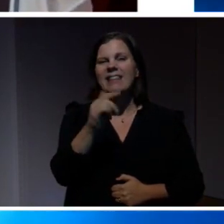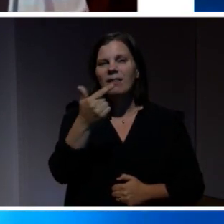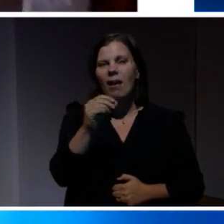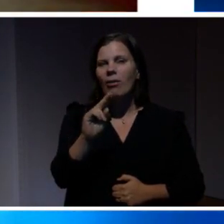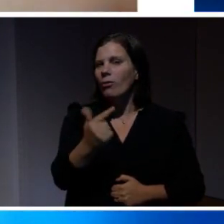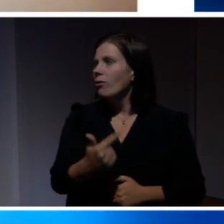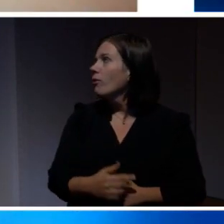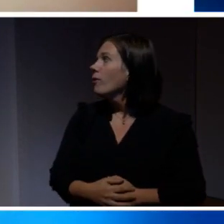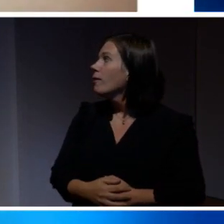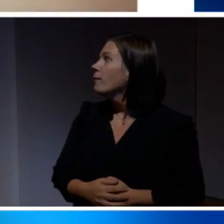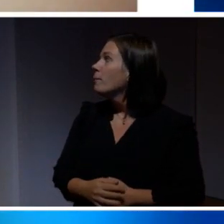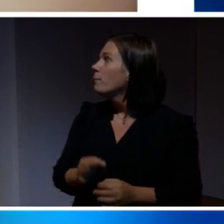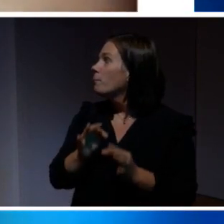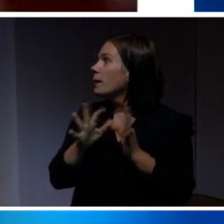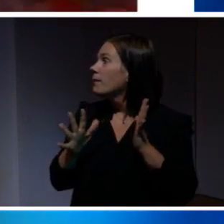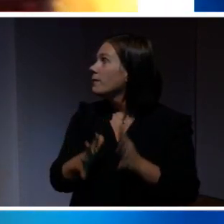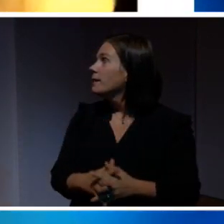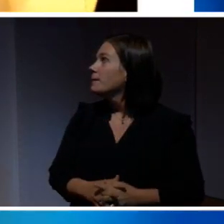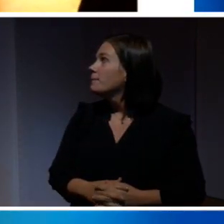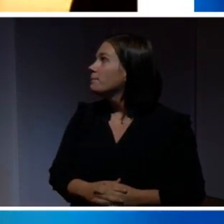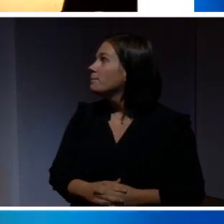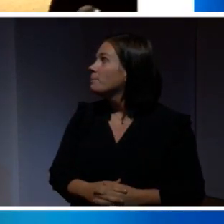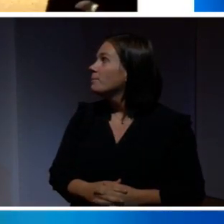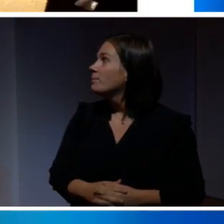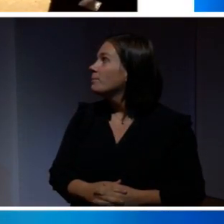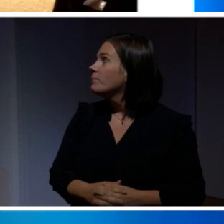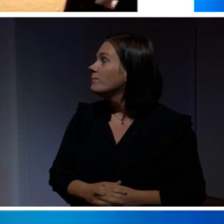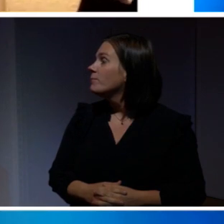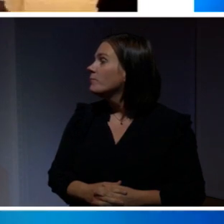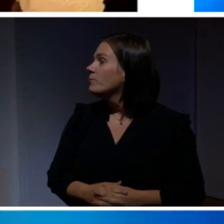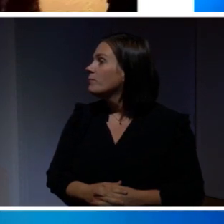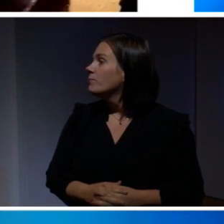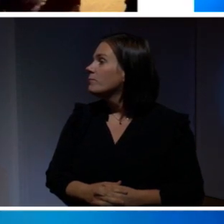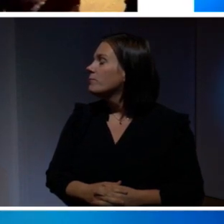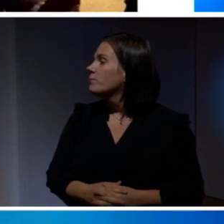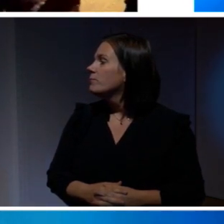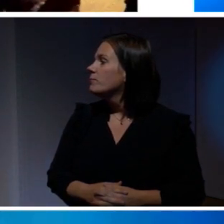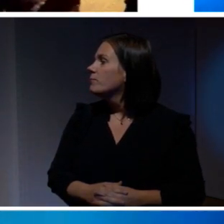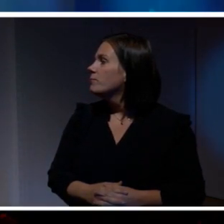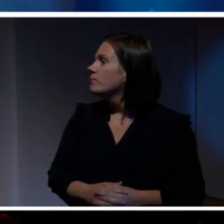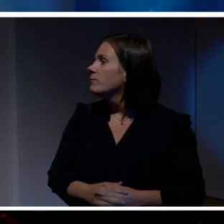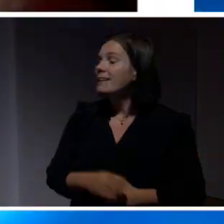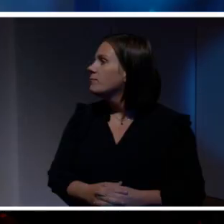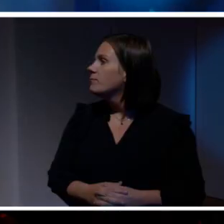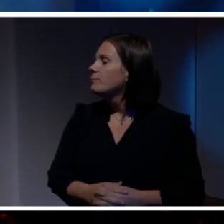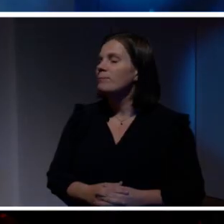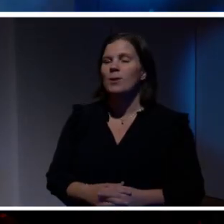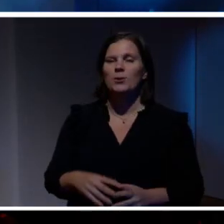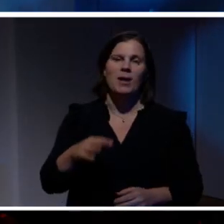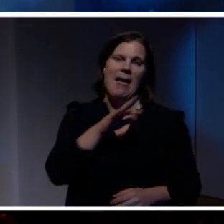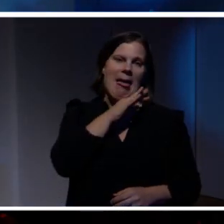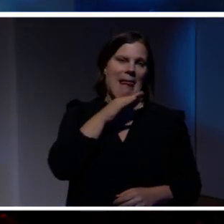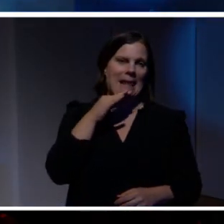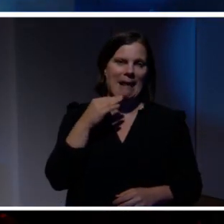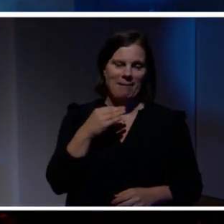Perfekt! Perfekt! Ja, de är superhärliga.